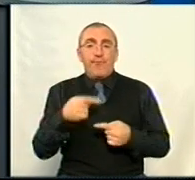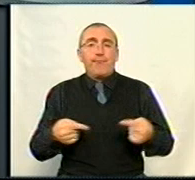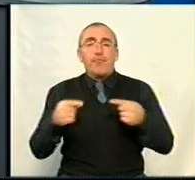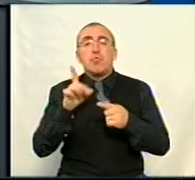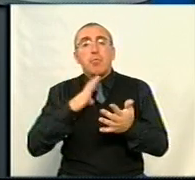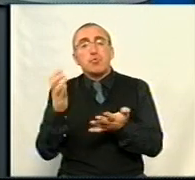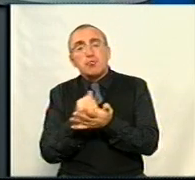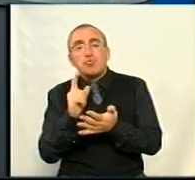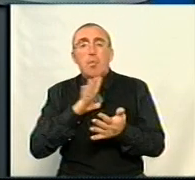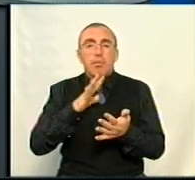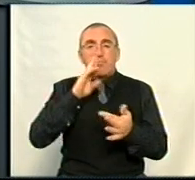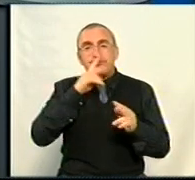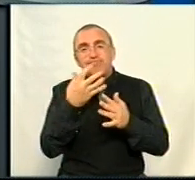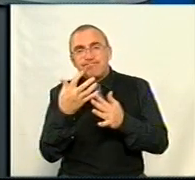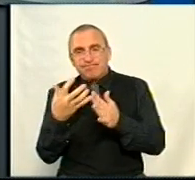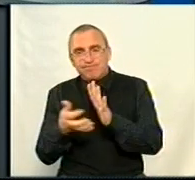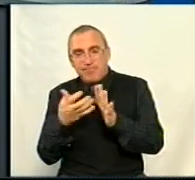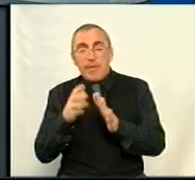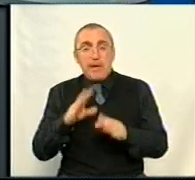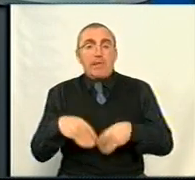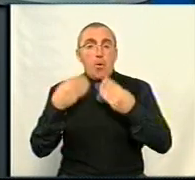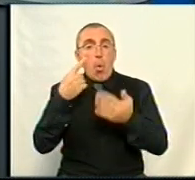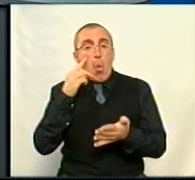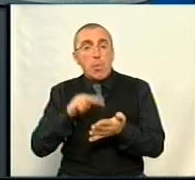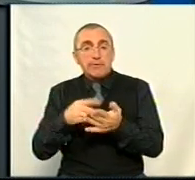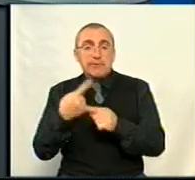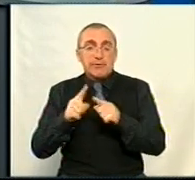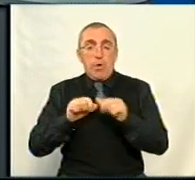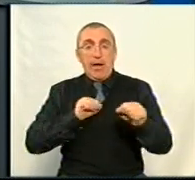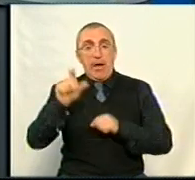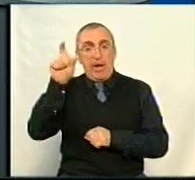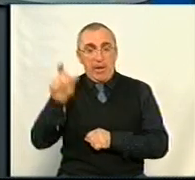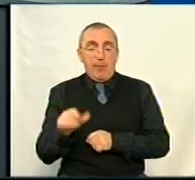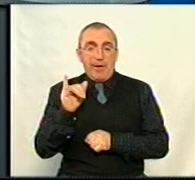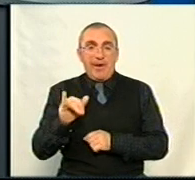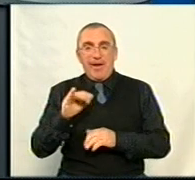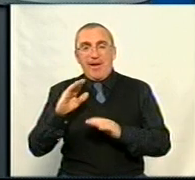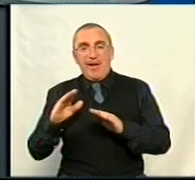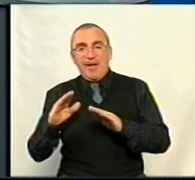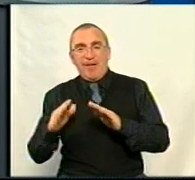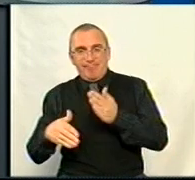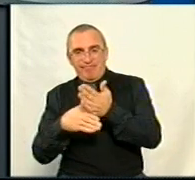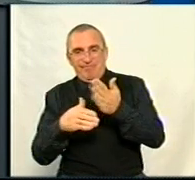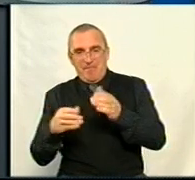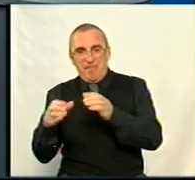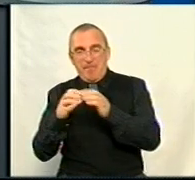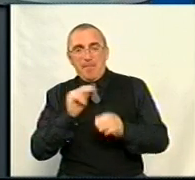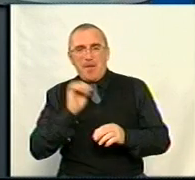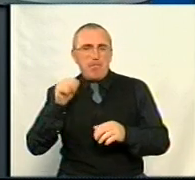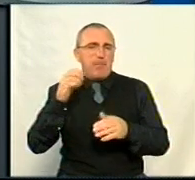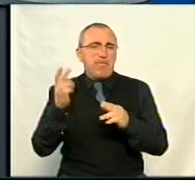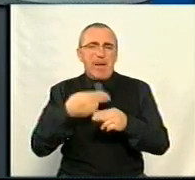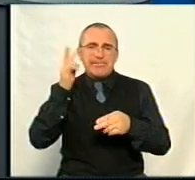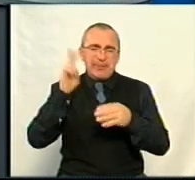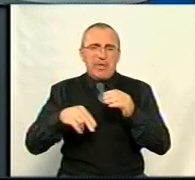що було з добутком, що прорахунком, і тоді дати оцінку цьому керівнику і підлеглим працівникам. Можна до безкінечності